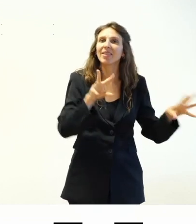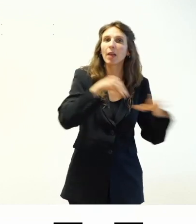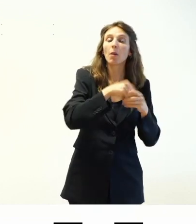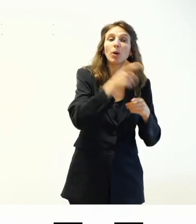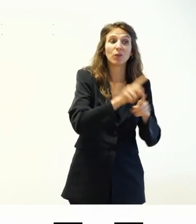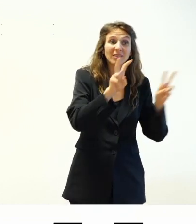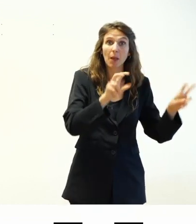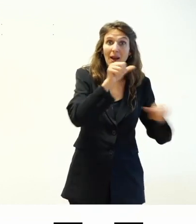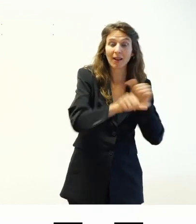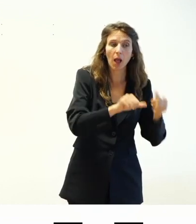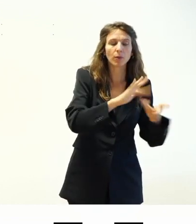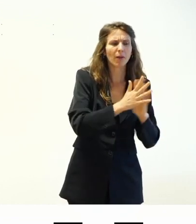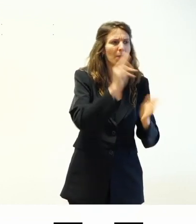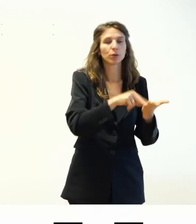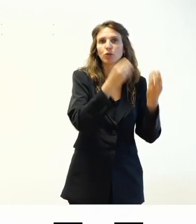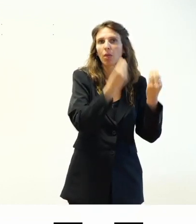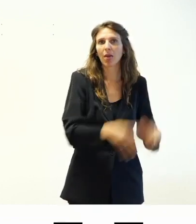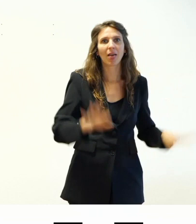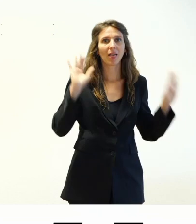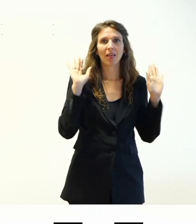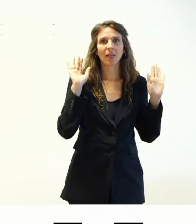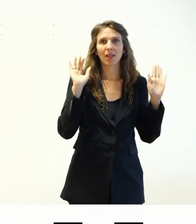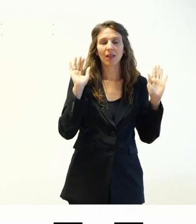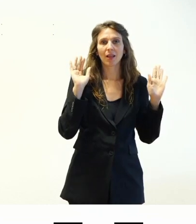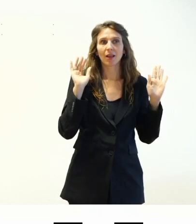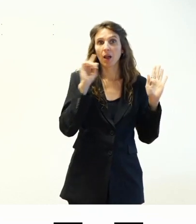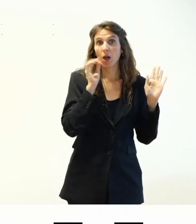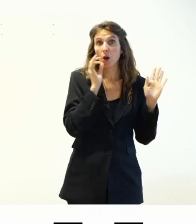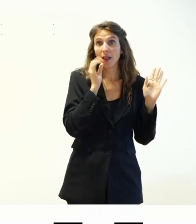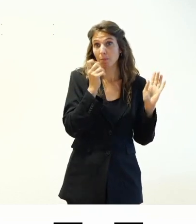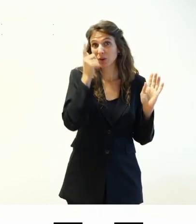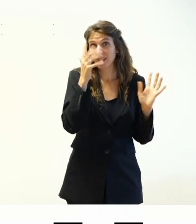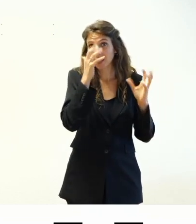tema e perdo il modulo di prenotazione. Quindi questo è importante capire.